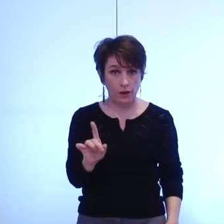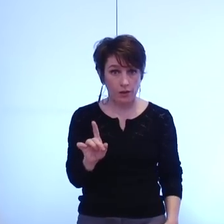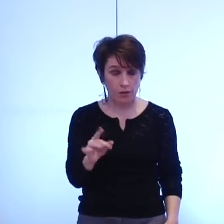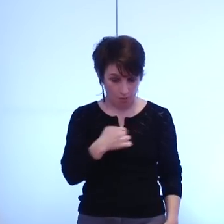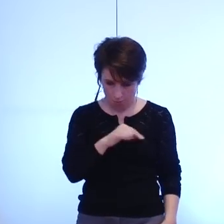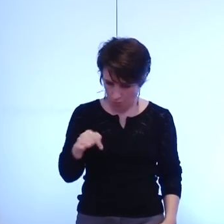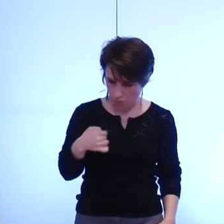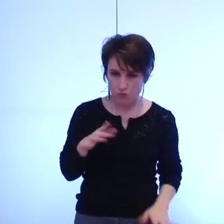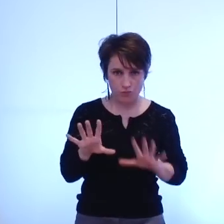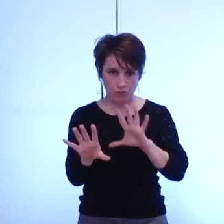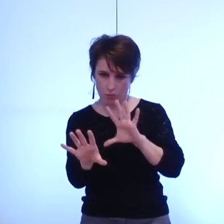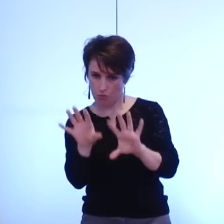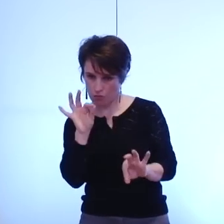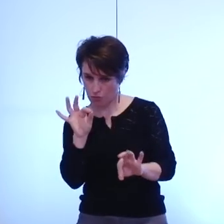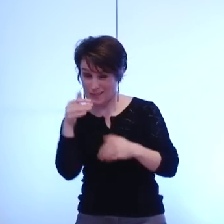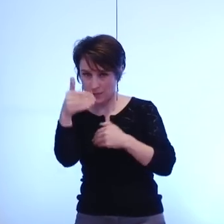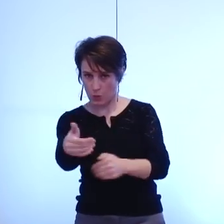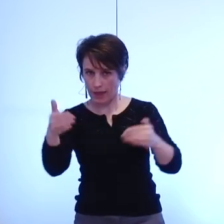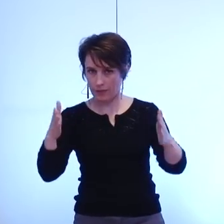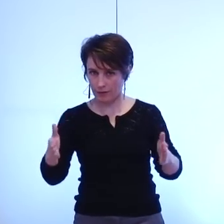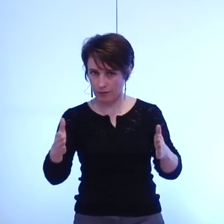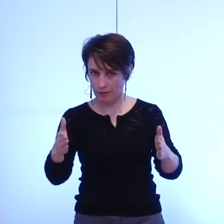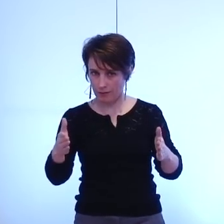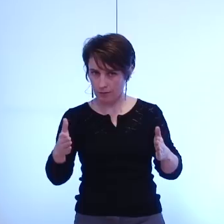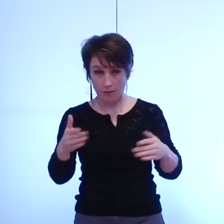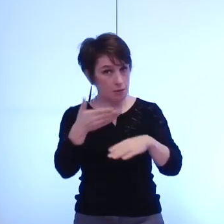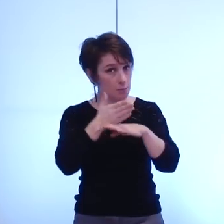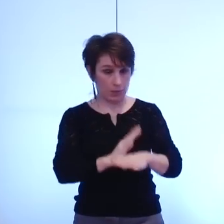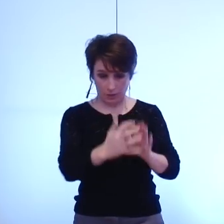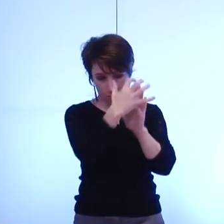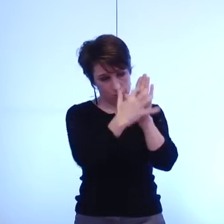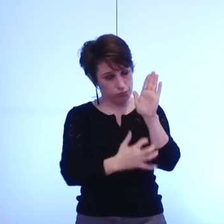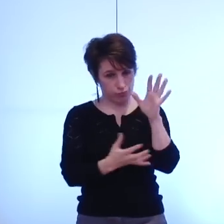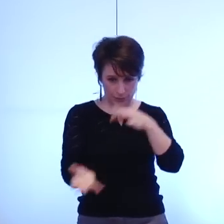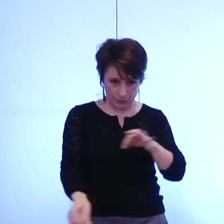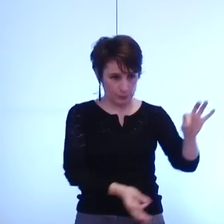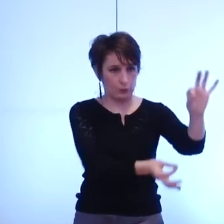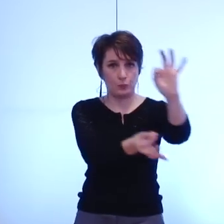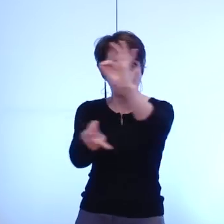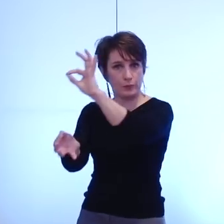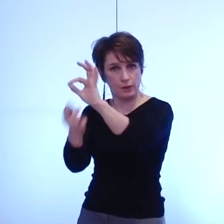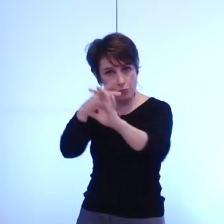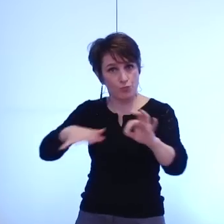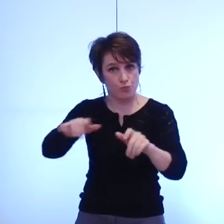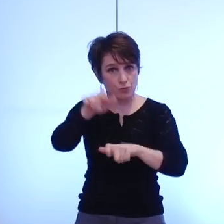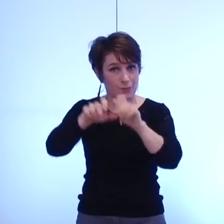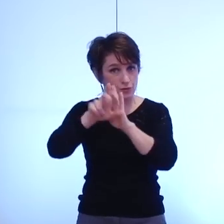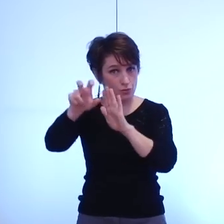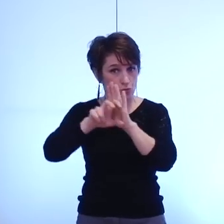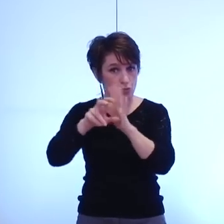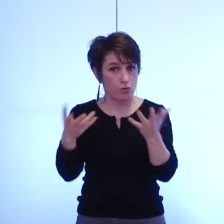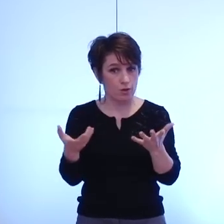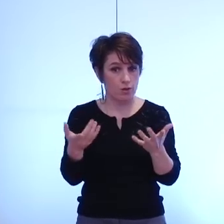'inscrivent dans un cadre un cadre choisi présenté aux grenoblois qui tient compte des réalités financières de notre ville